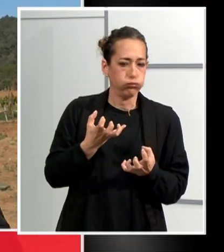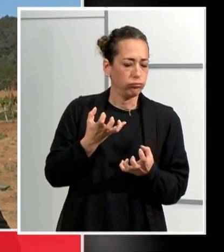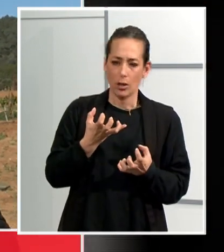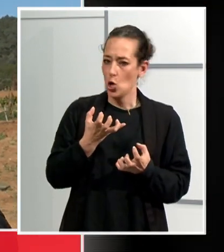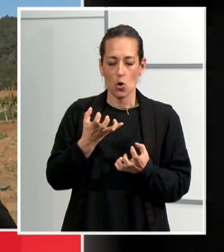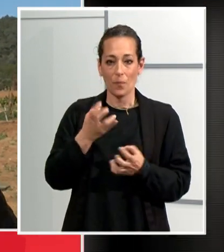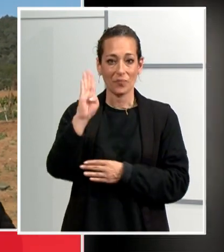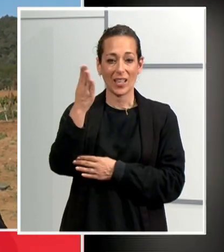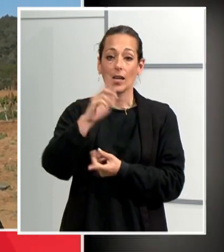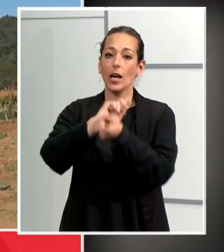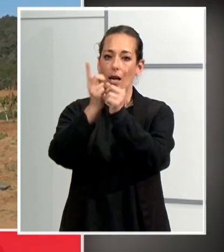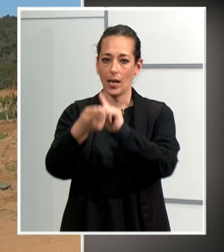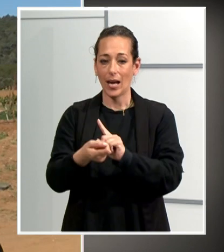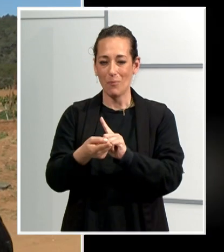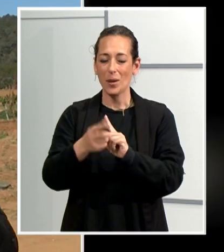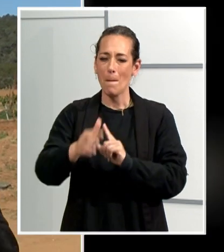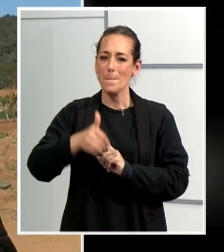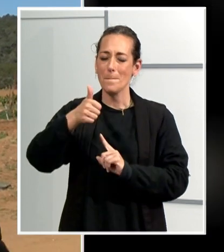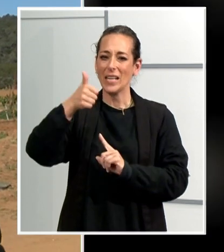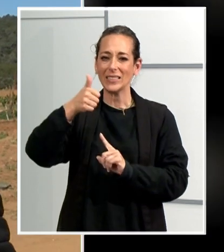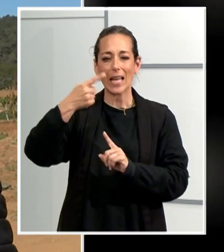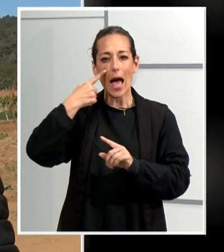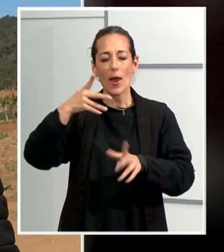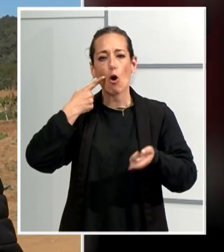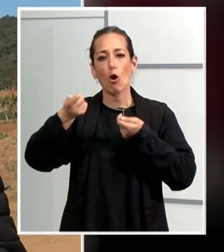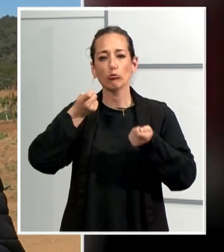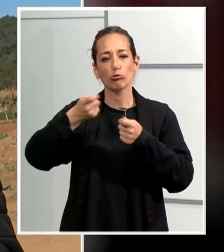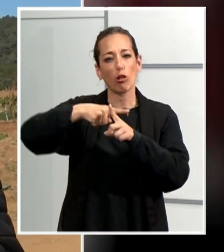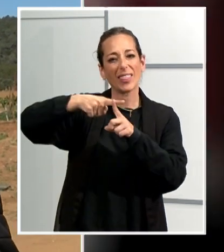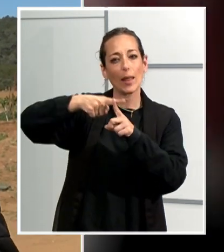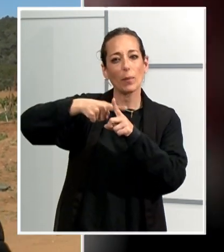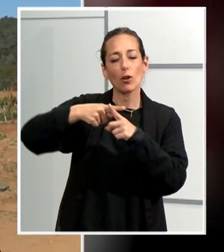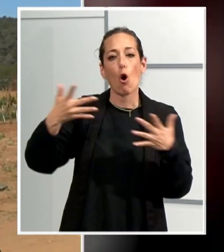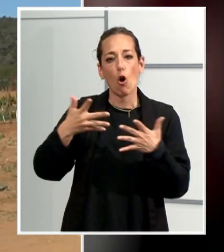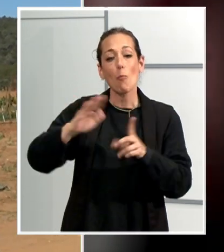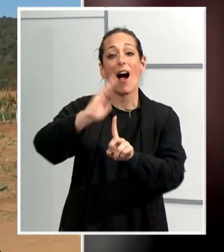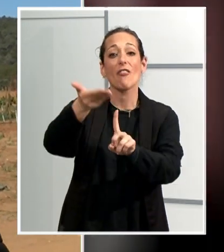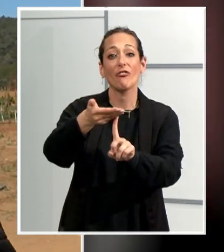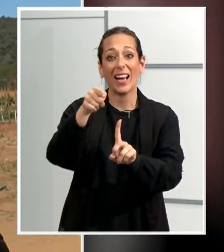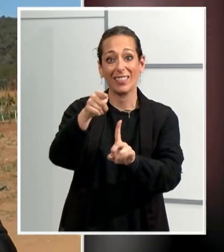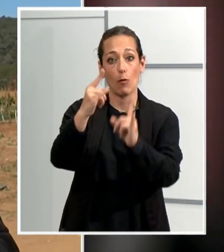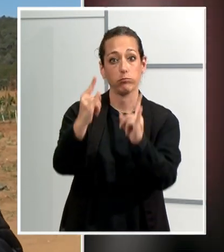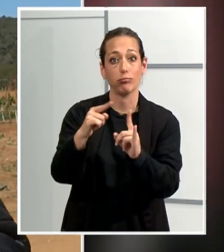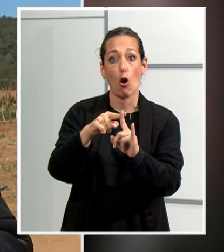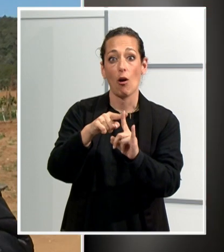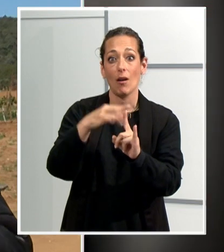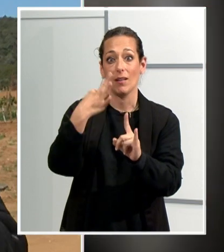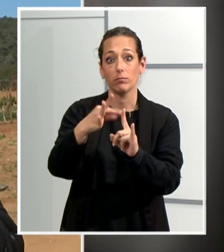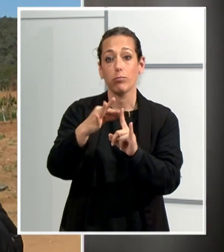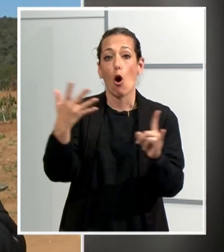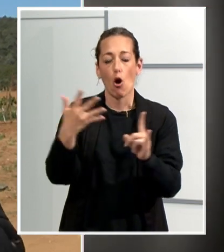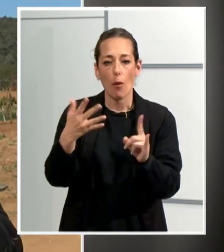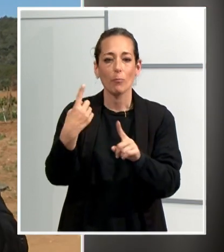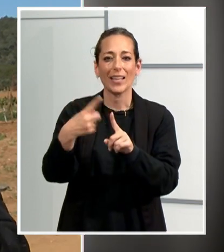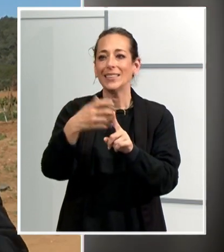climàtic, és un tema de temperatures. Veure com controlem aquestes temperatures i com li afecten això en el cep. O sigui, pujar les temperatures a més